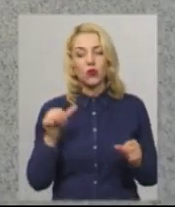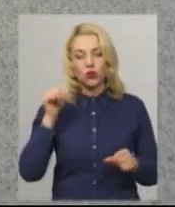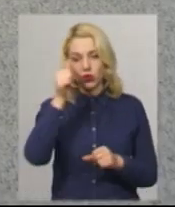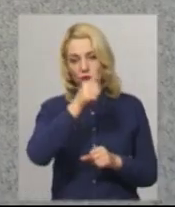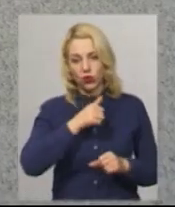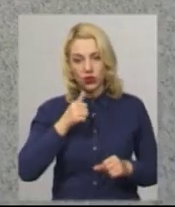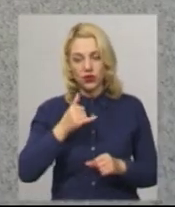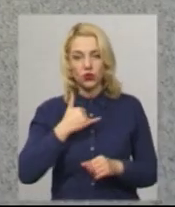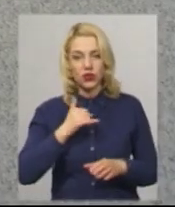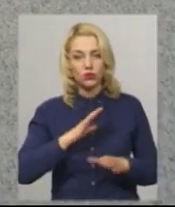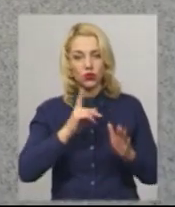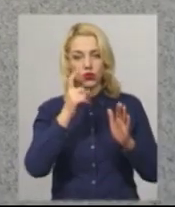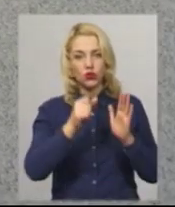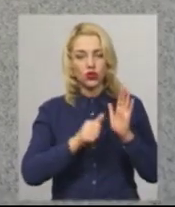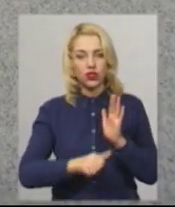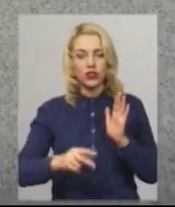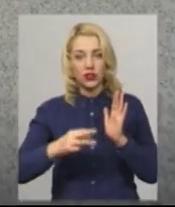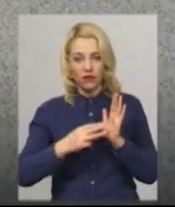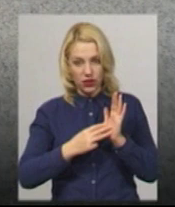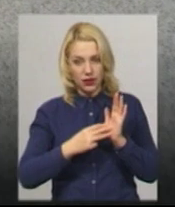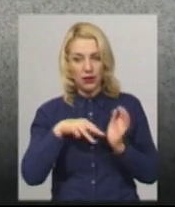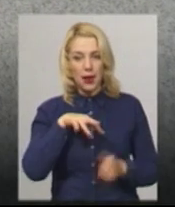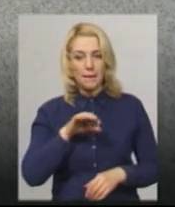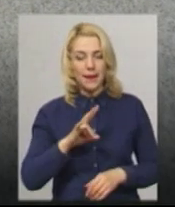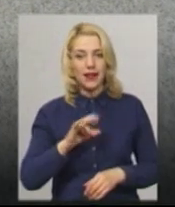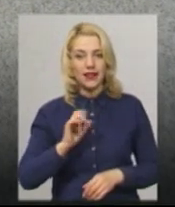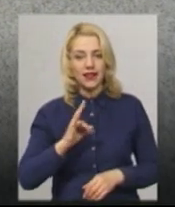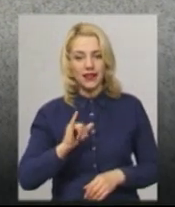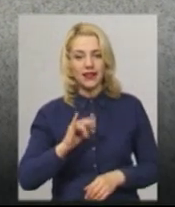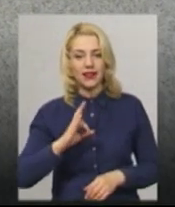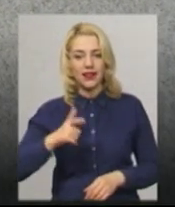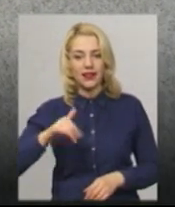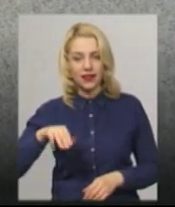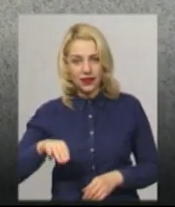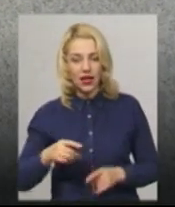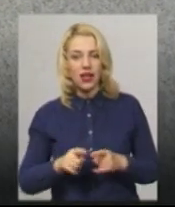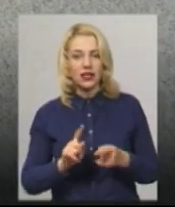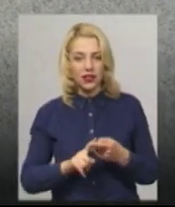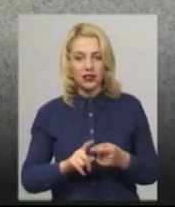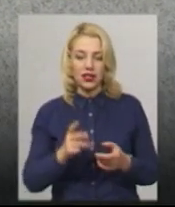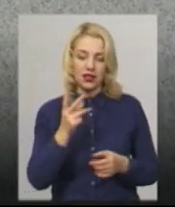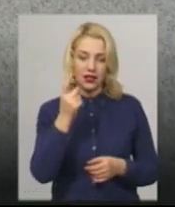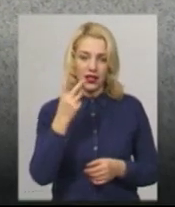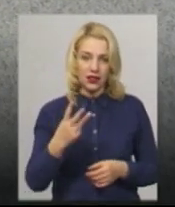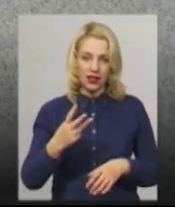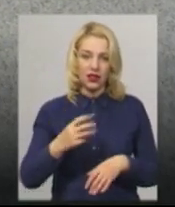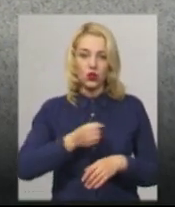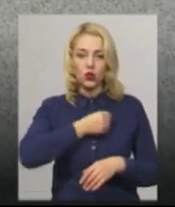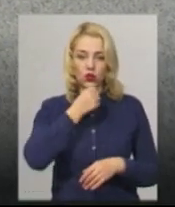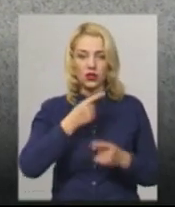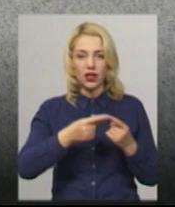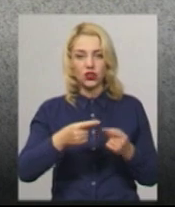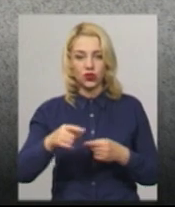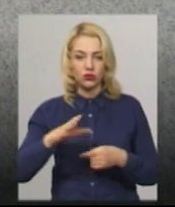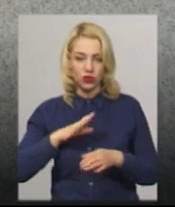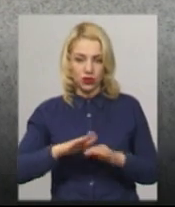в нас було 168 менінгітів. Серед них третина дорослих, інші були діти.